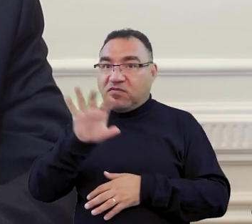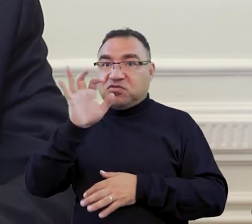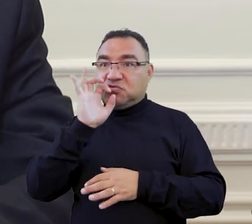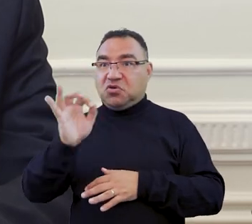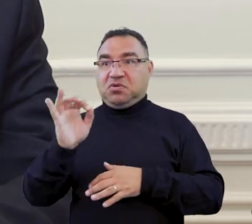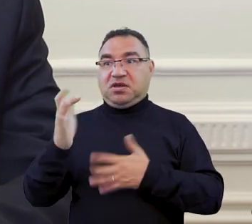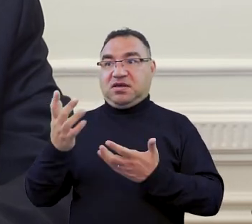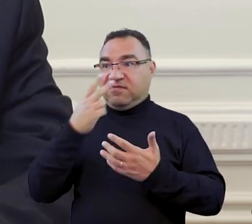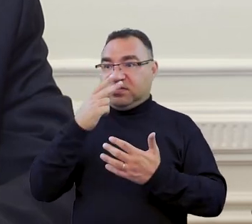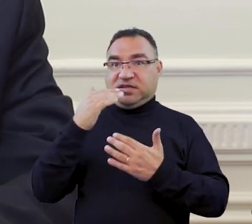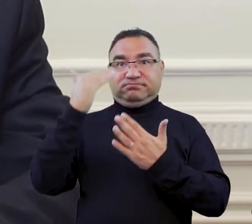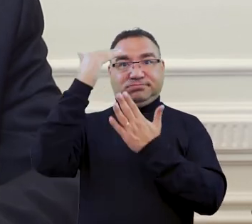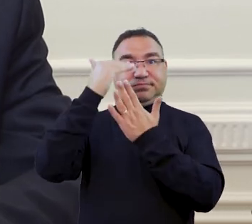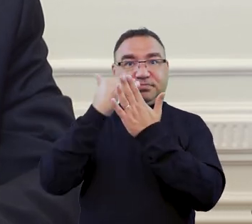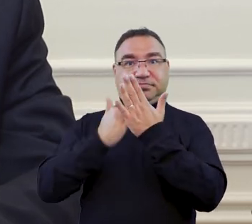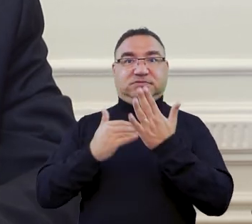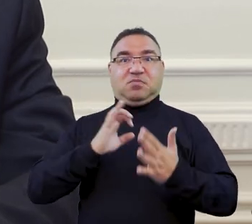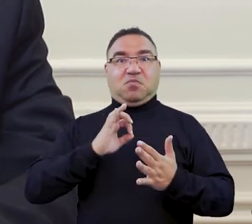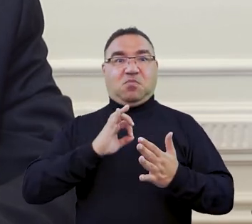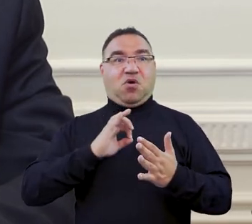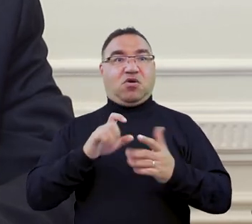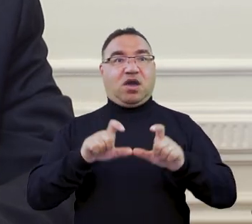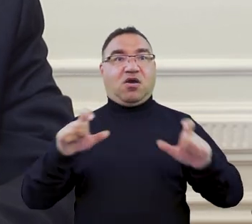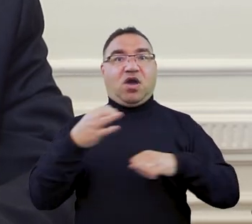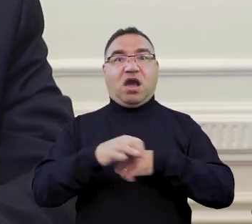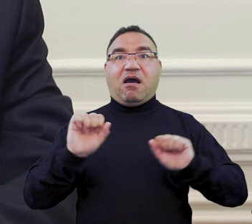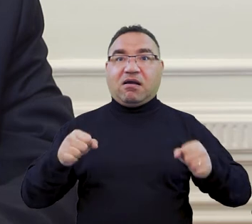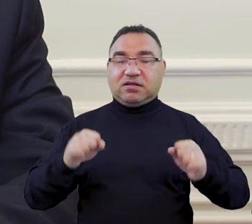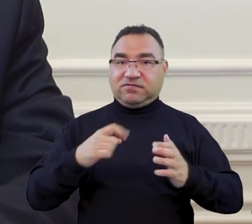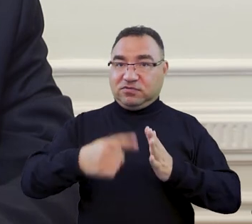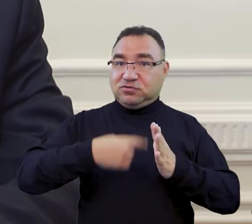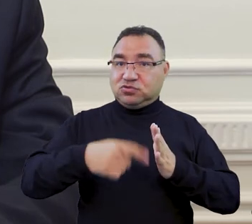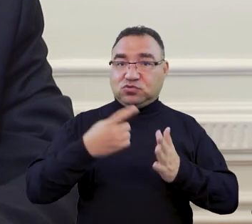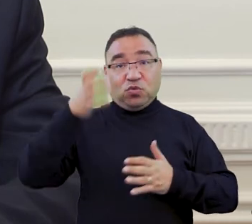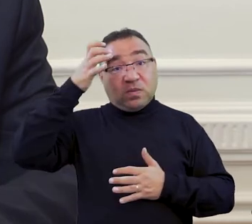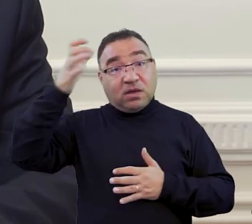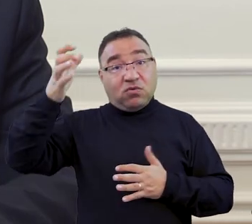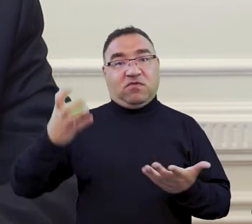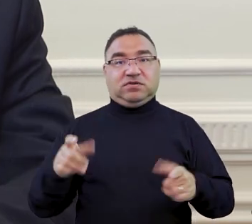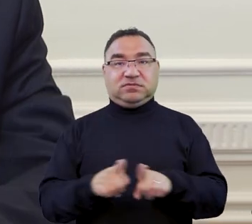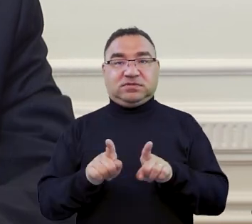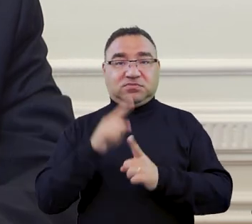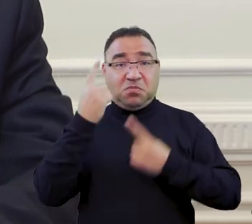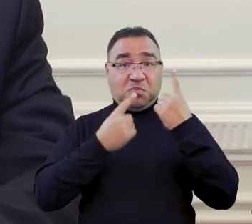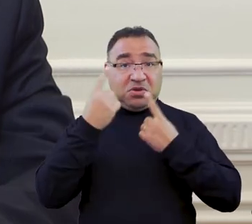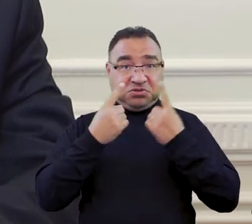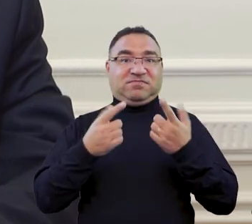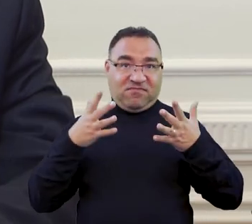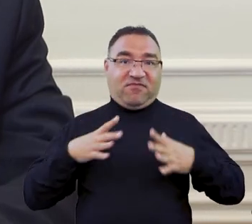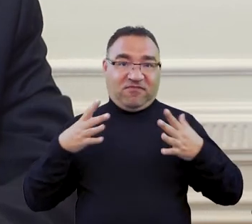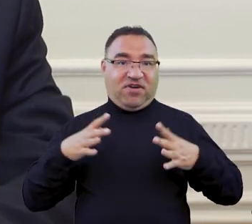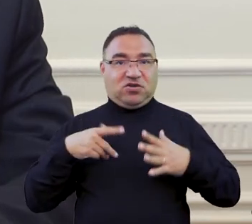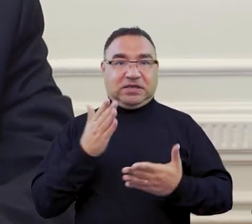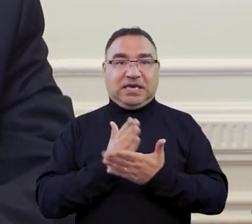w tym rankingu właśnie aktywność kół naukowych i sądzę, że to jest w interesie